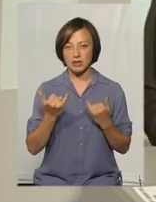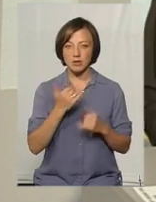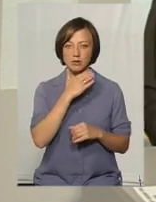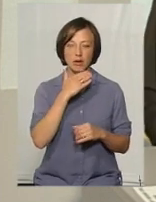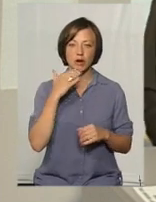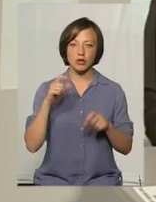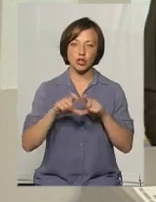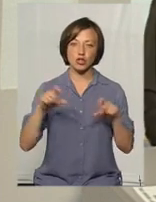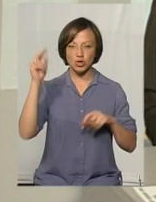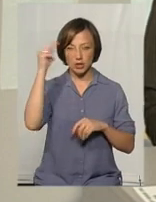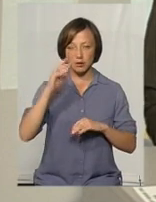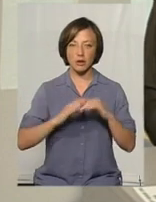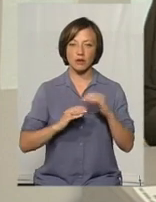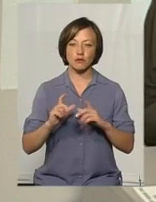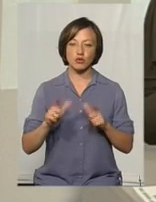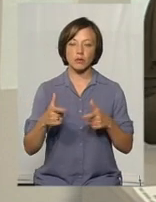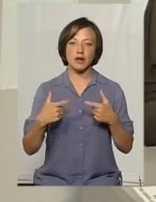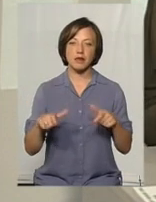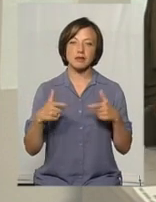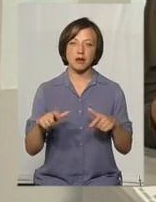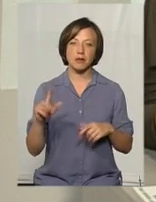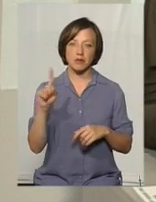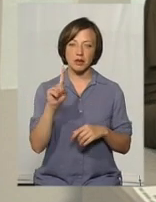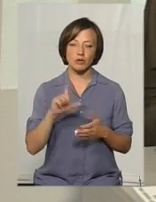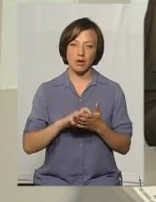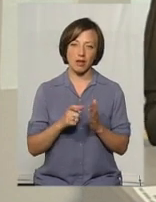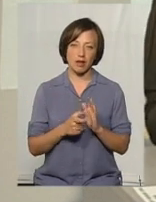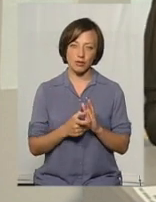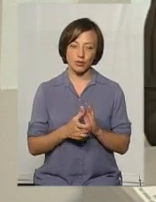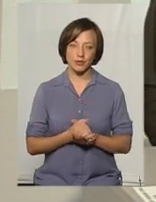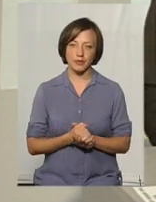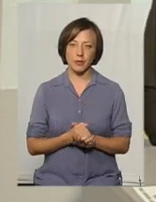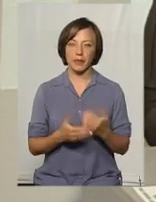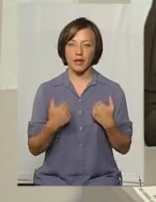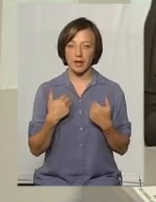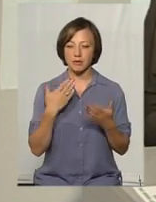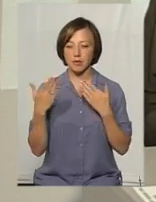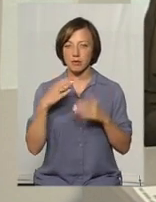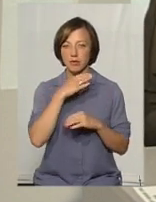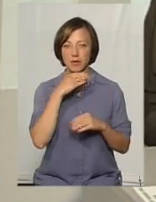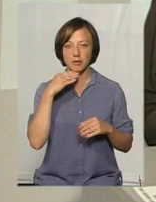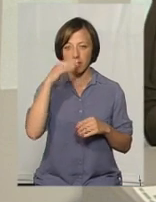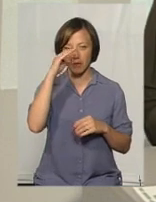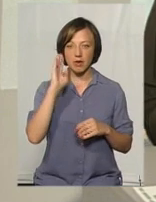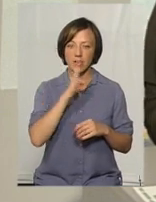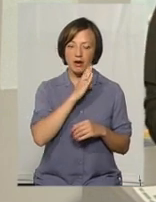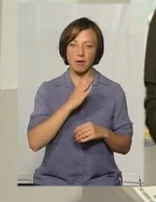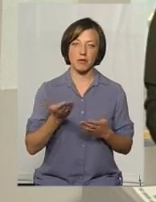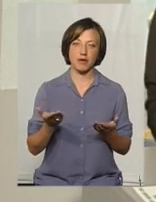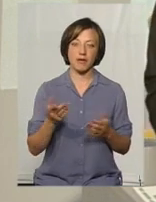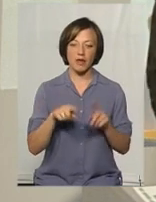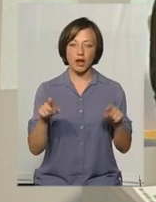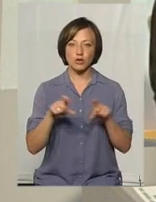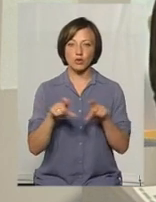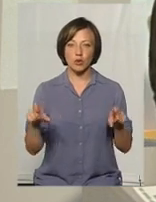багато шкіл практикують вступний екзамен до першого класу. Я спілкувалася з дуже багатьма батьками. В